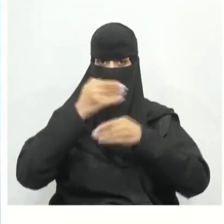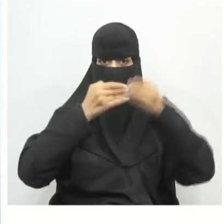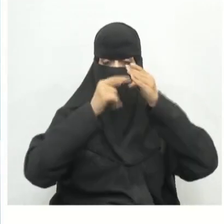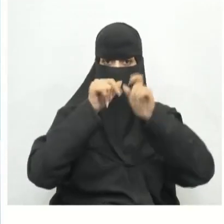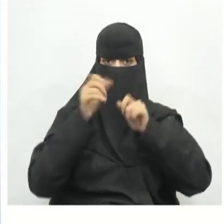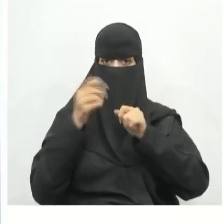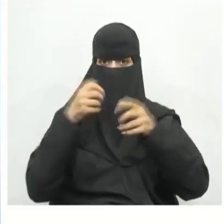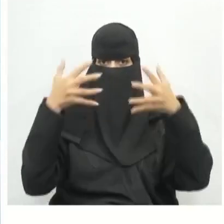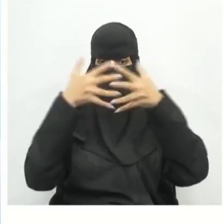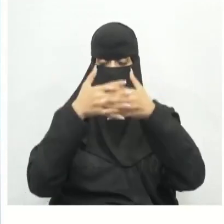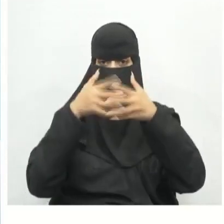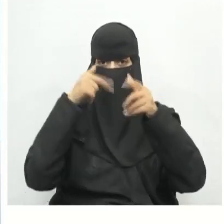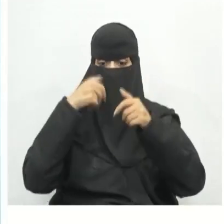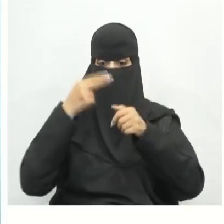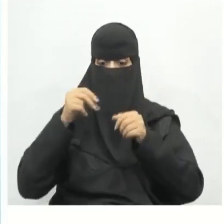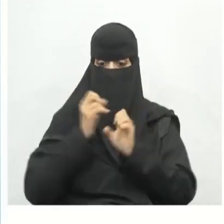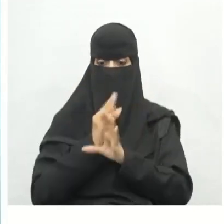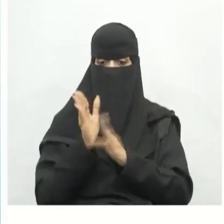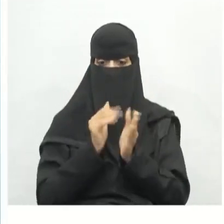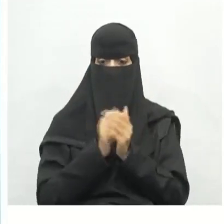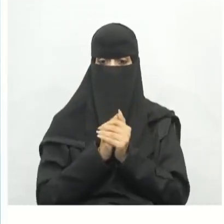التشابكات وتحريرها